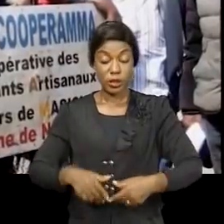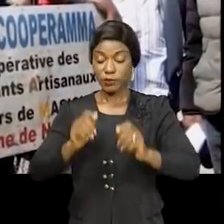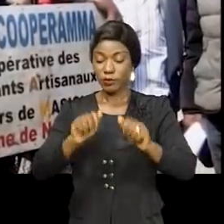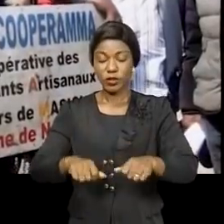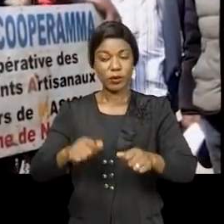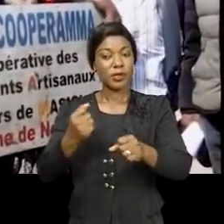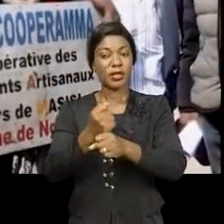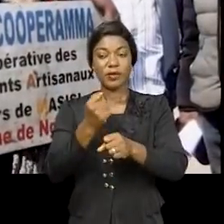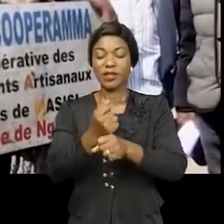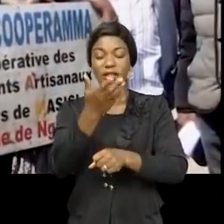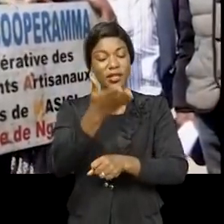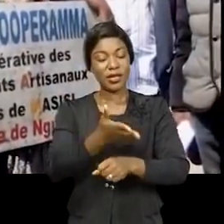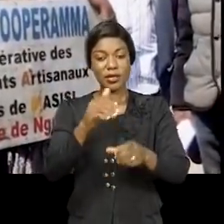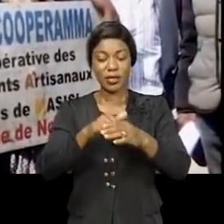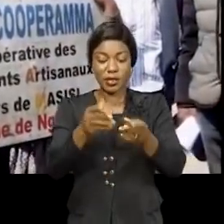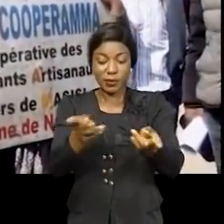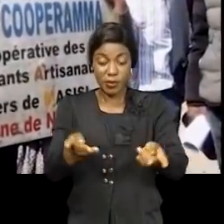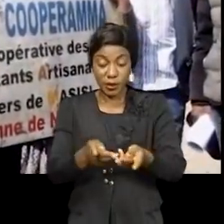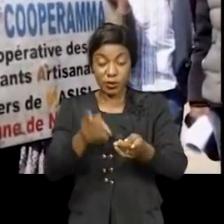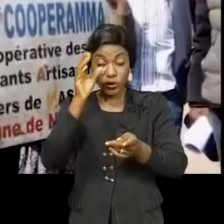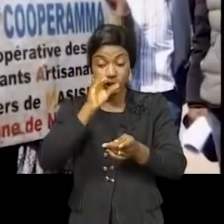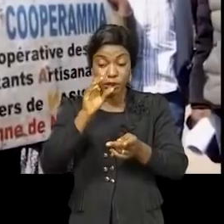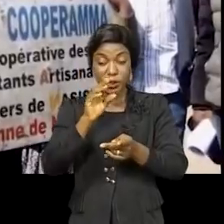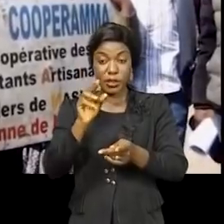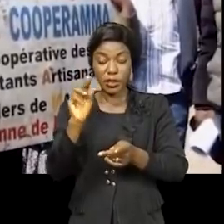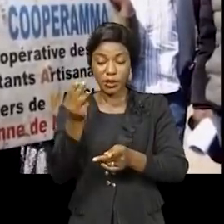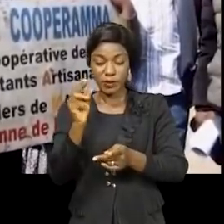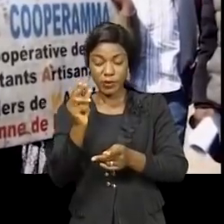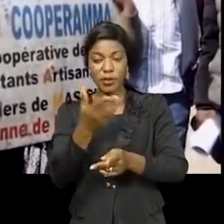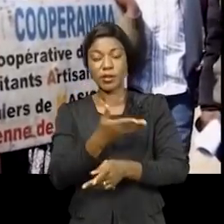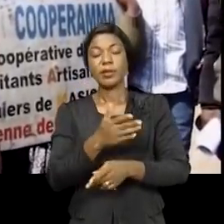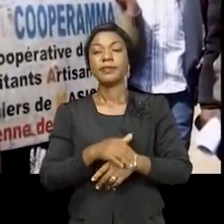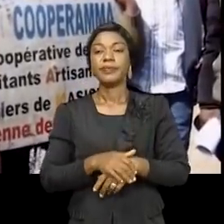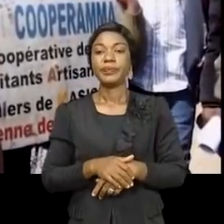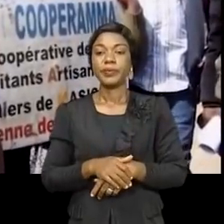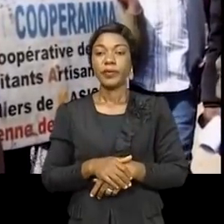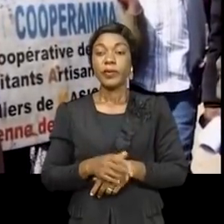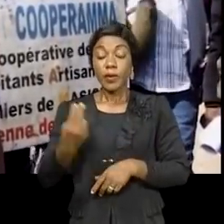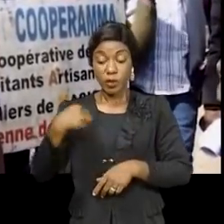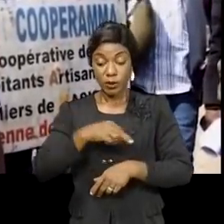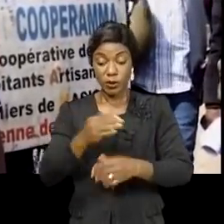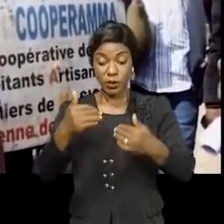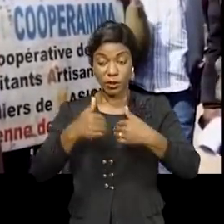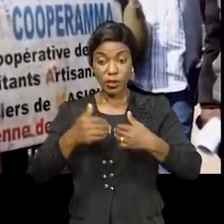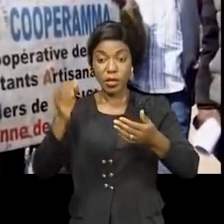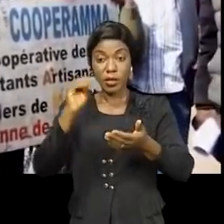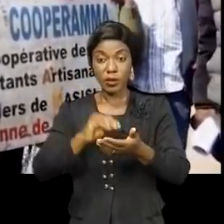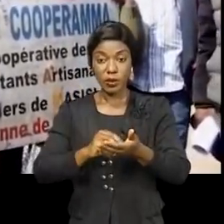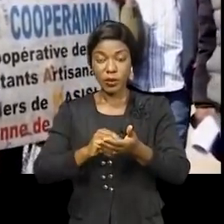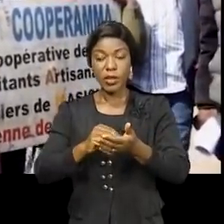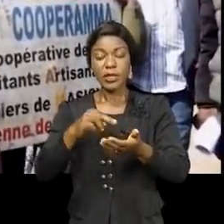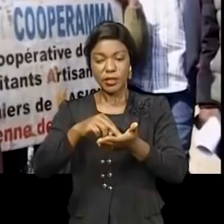employés dans la mine. Avec 1000 jeunes qui seront employés dans la mine, d'abord, ça va